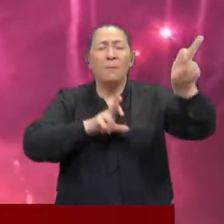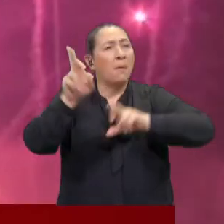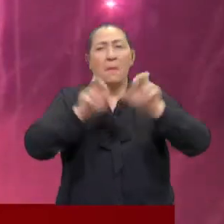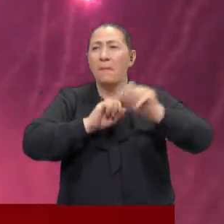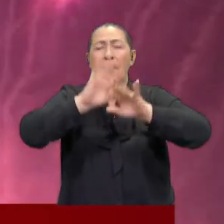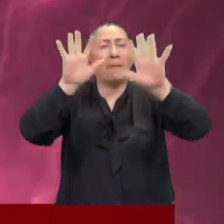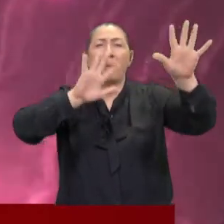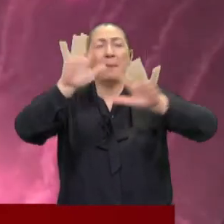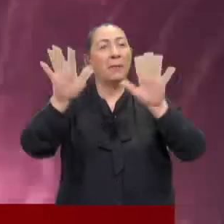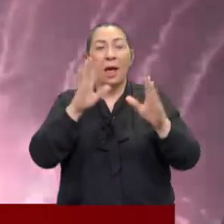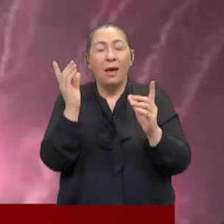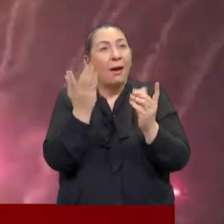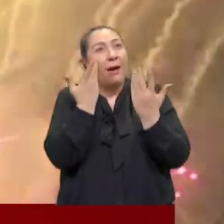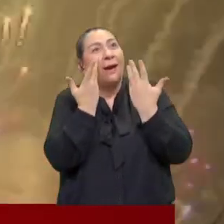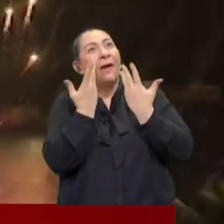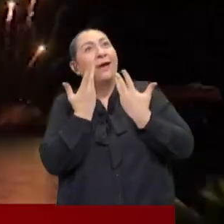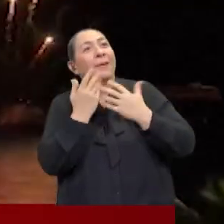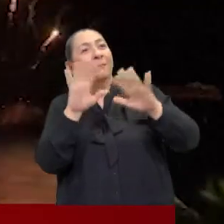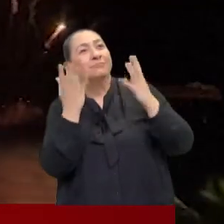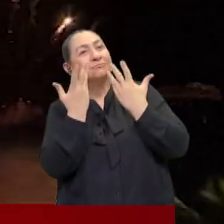fişek gösterileri ilgiyle izlendi.